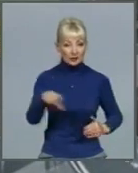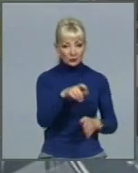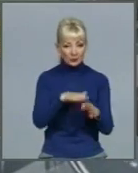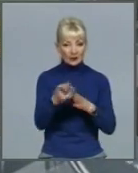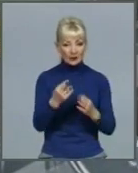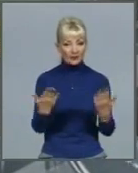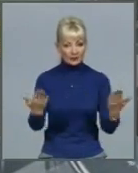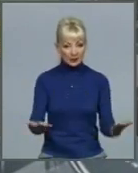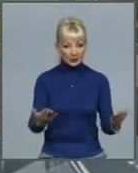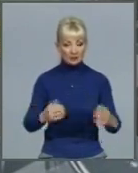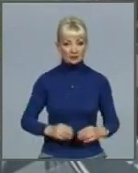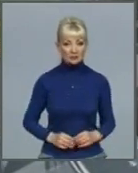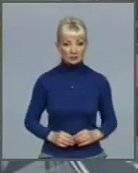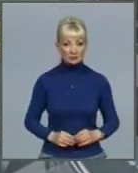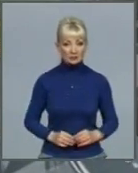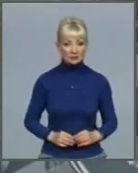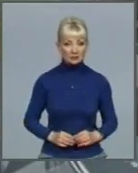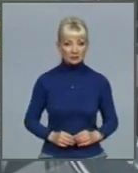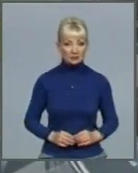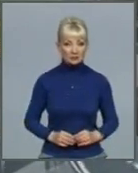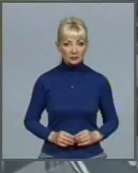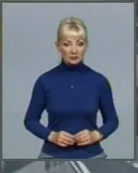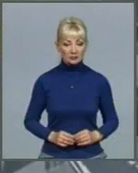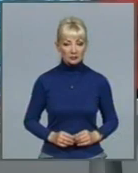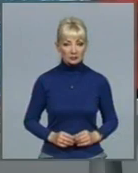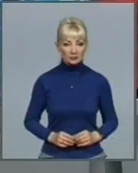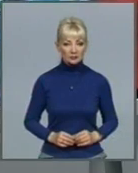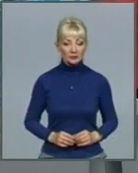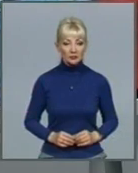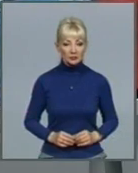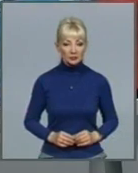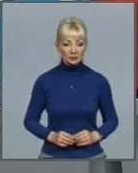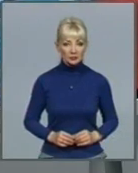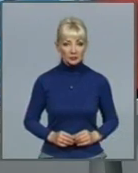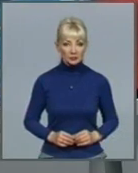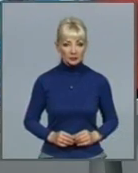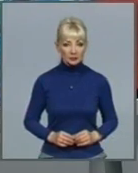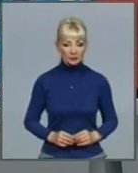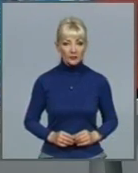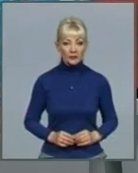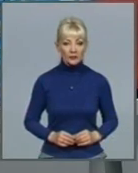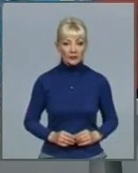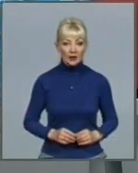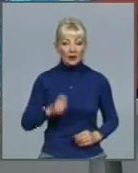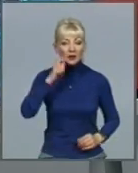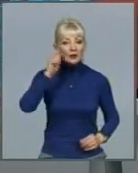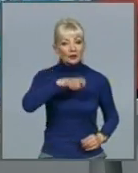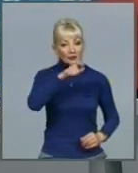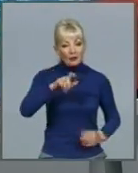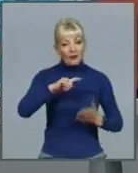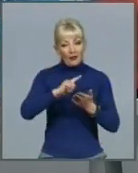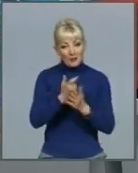Безкровний та Ярослав Кунуненко – Харківські звістя. Українці знову зможуть отримати водійське